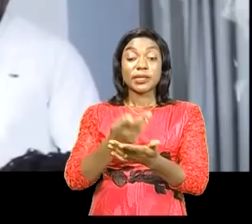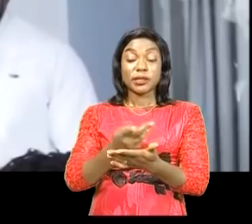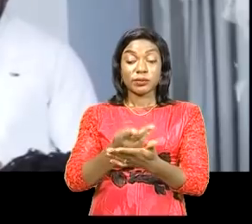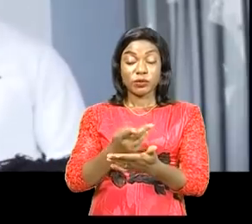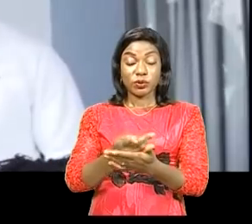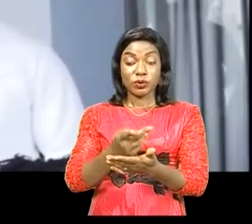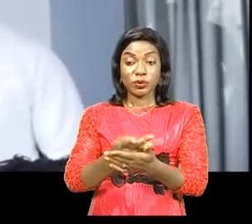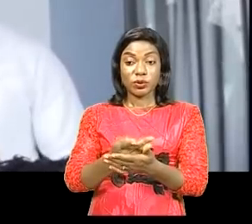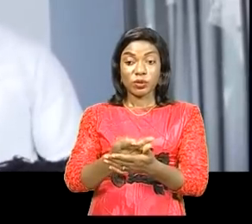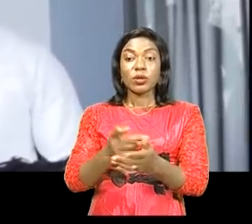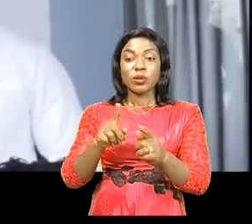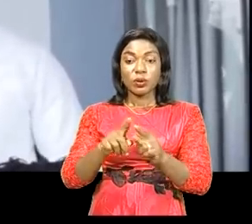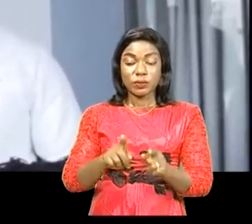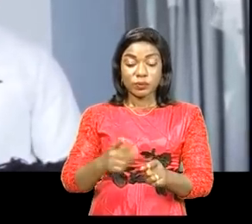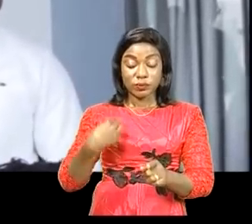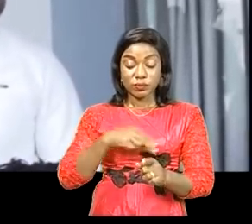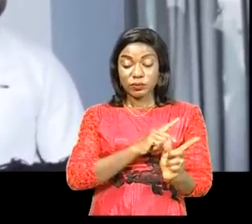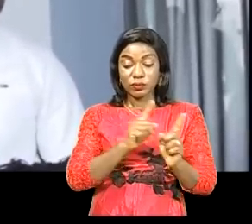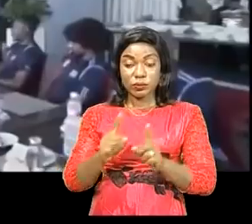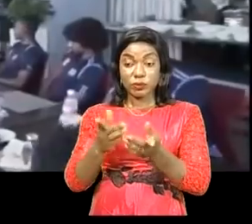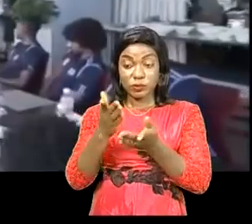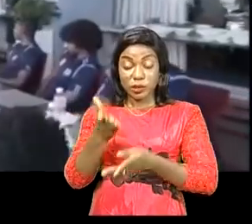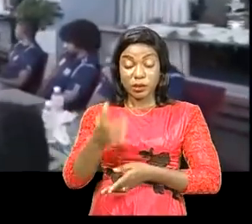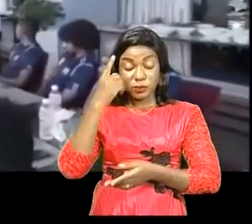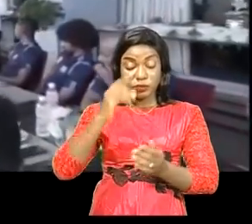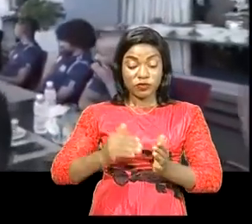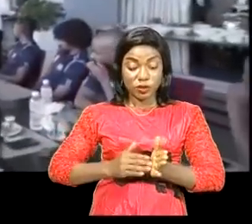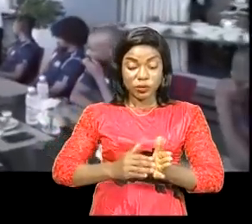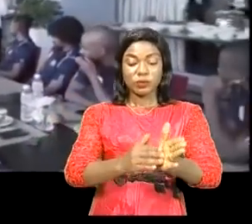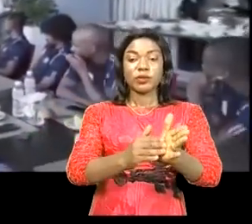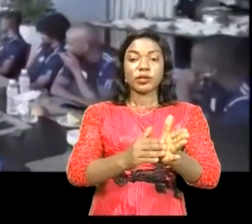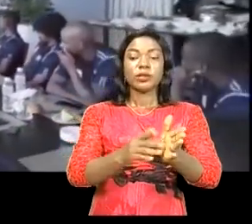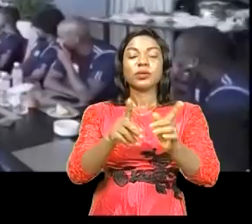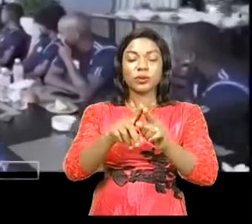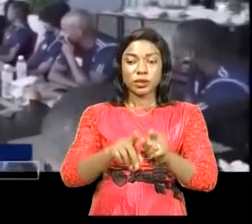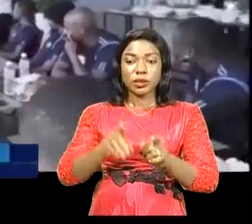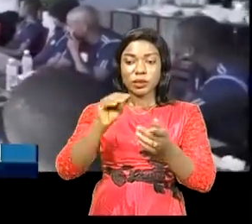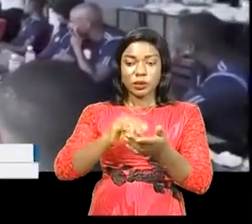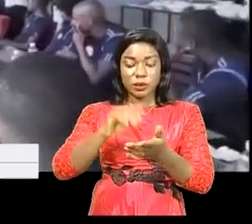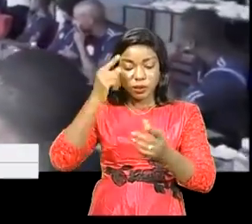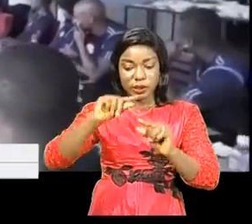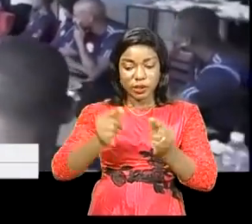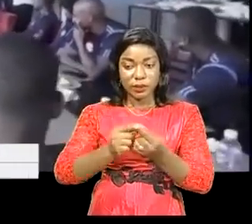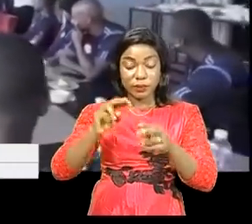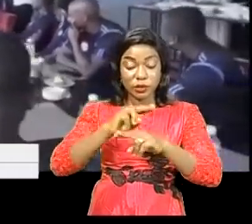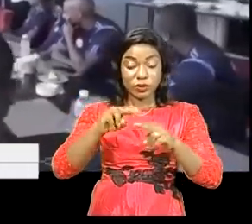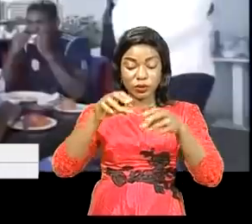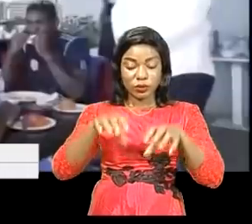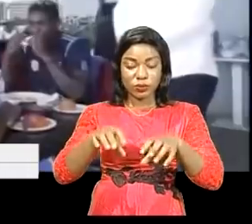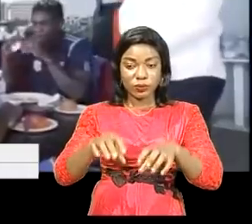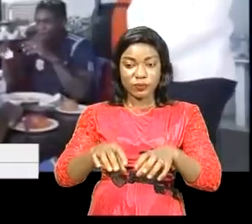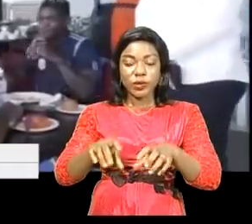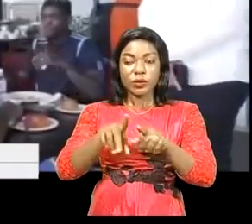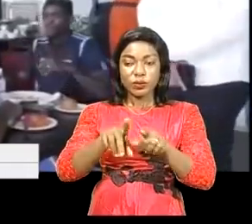stage. Donc nous sommes là pour vous accompagner. Un nouveau challenge se présente pour l'équipe nationale du football de la RDC